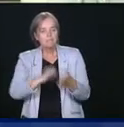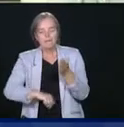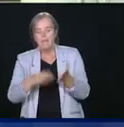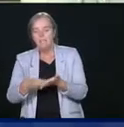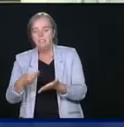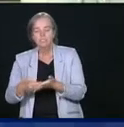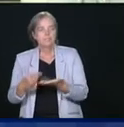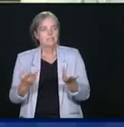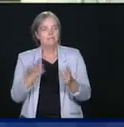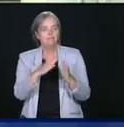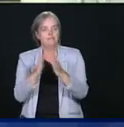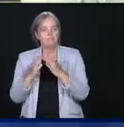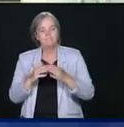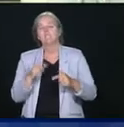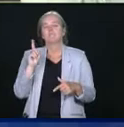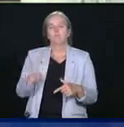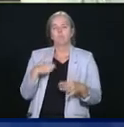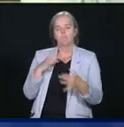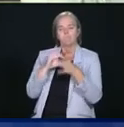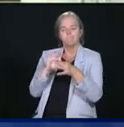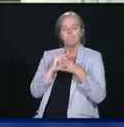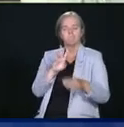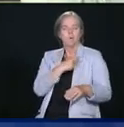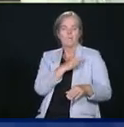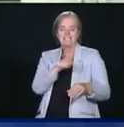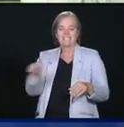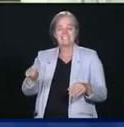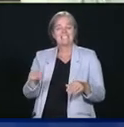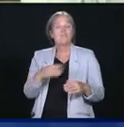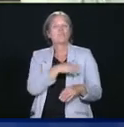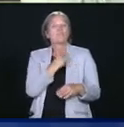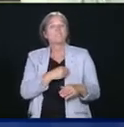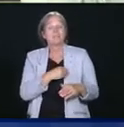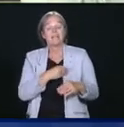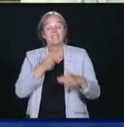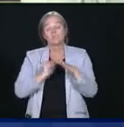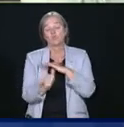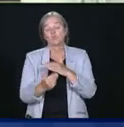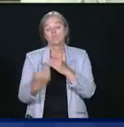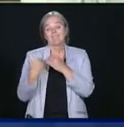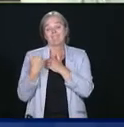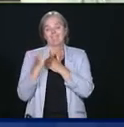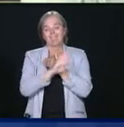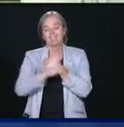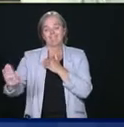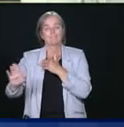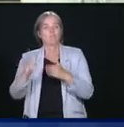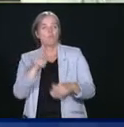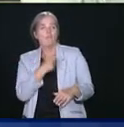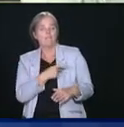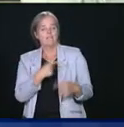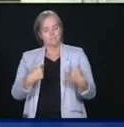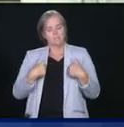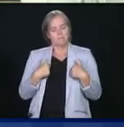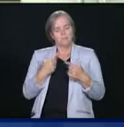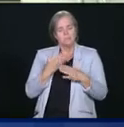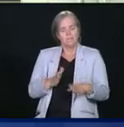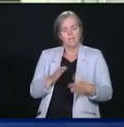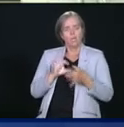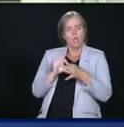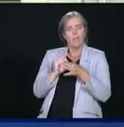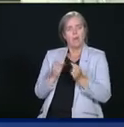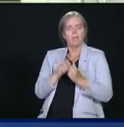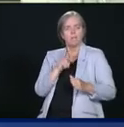sur cet enjeu, parce que les villes relèvent des provinces, et nous serons là pour travailler avec les provinces pour